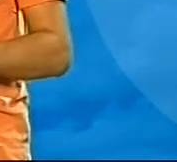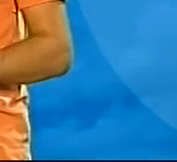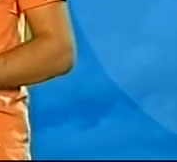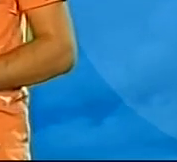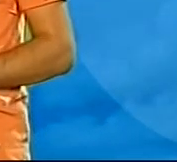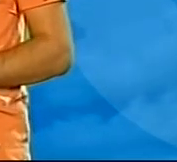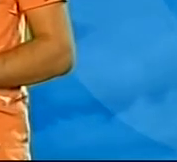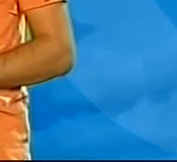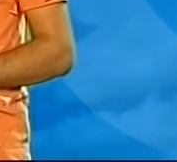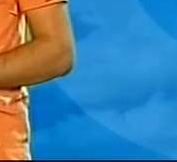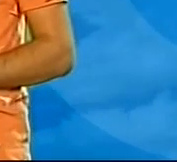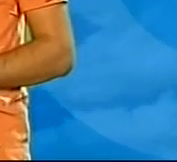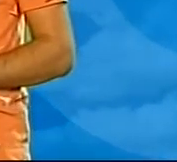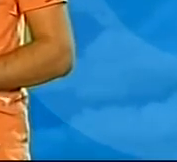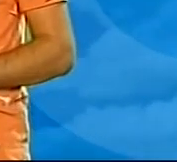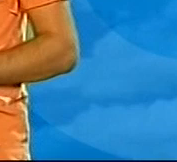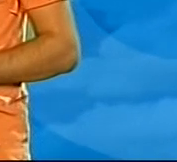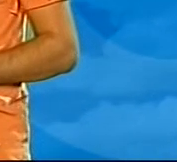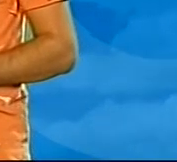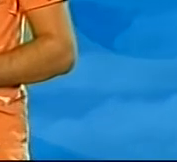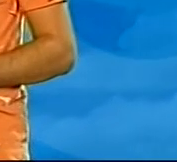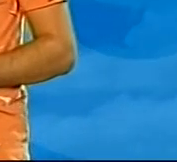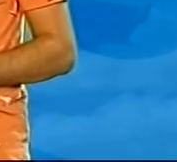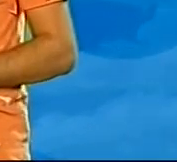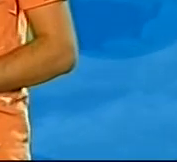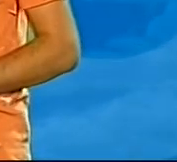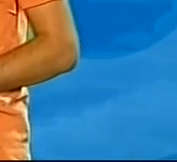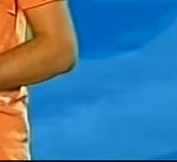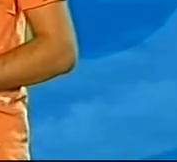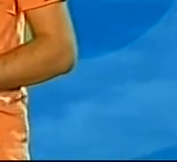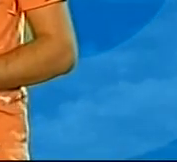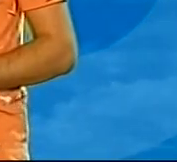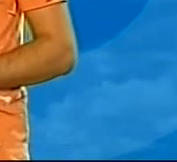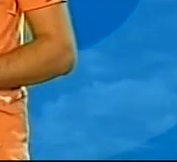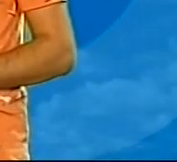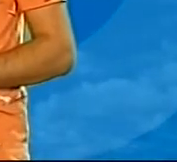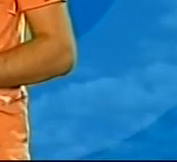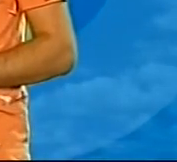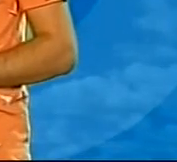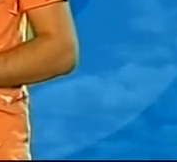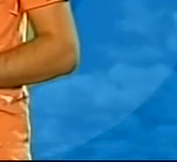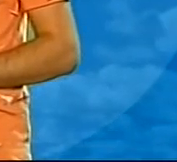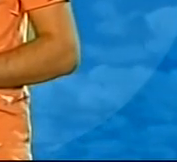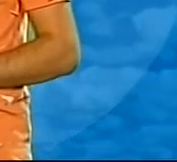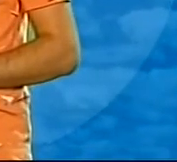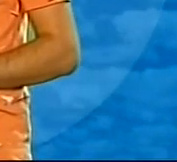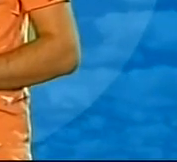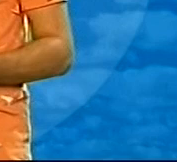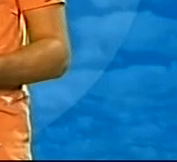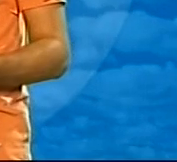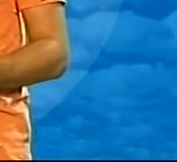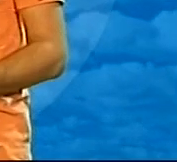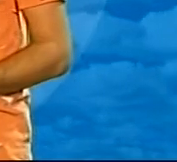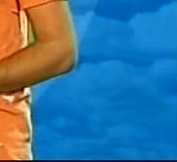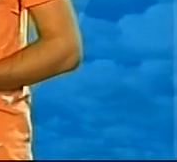По місту стовпчик термометра вночі показуватиме 8-9 градусів, а в день від 20 до 21 градуса із позначкою плюс.